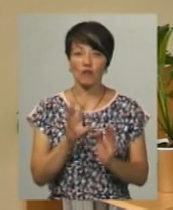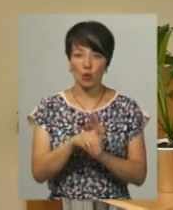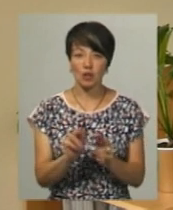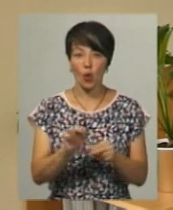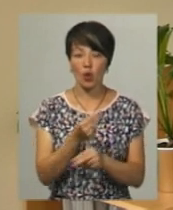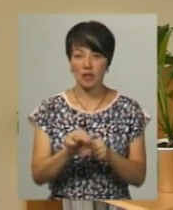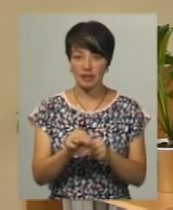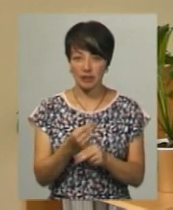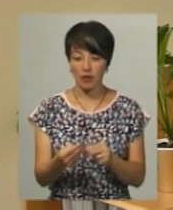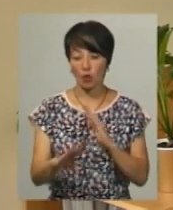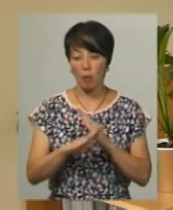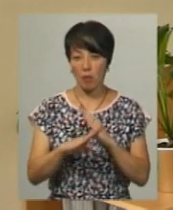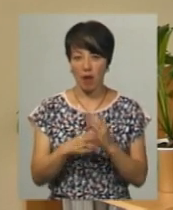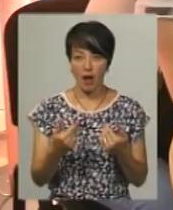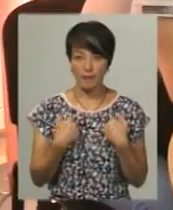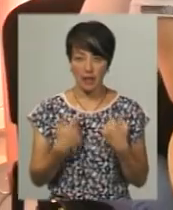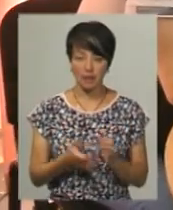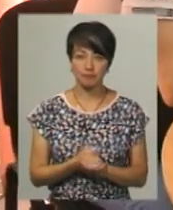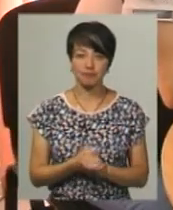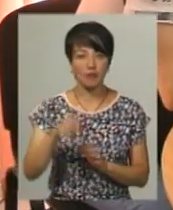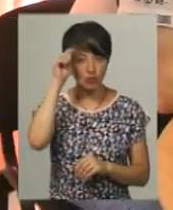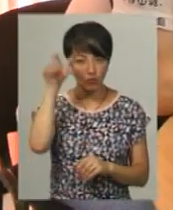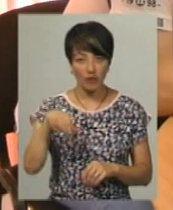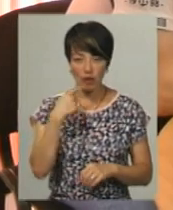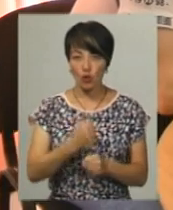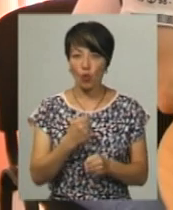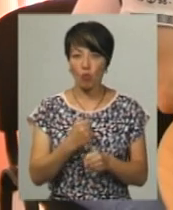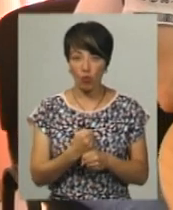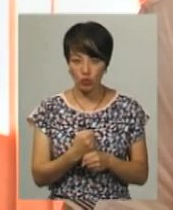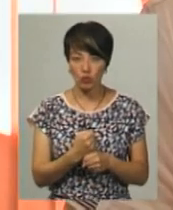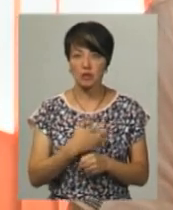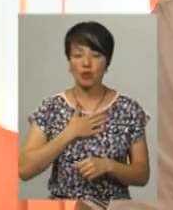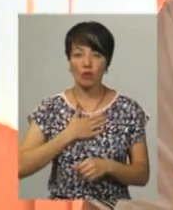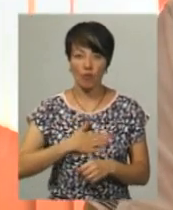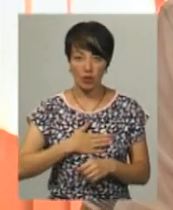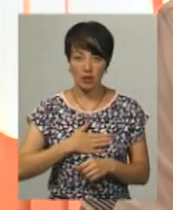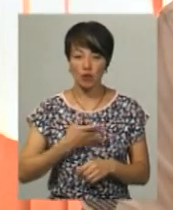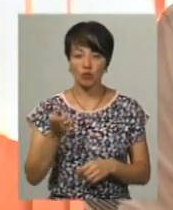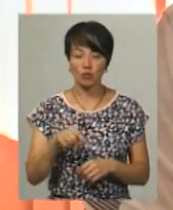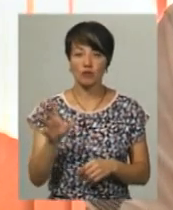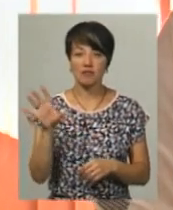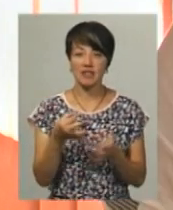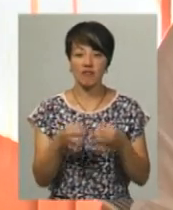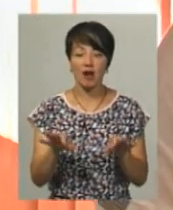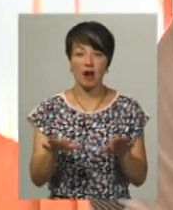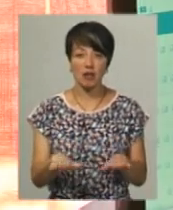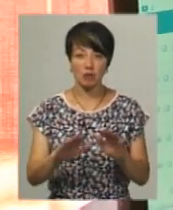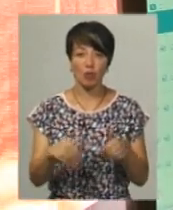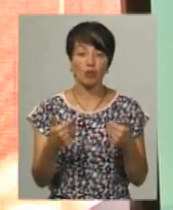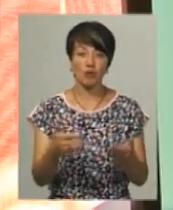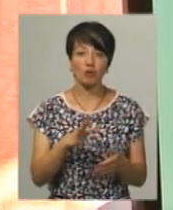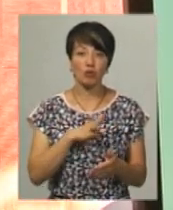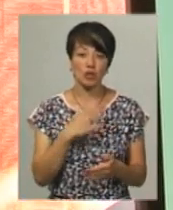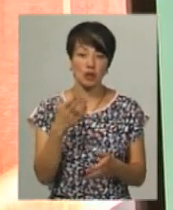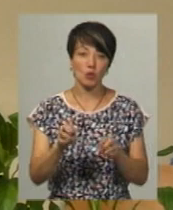корективи, тобто він мені допомагає. Чоловік каже, роботою з кар'єрним радником задоволений, тому що усі вакансії, які йому пропонували,